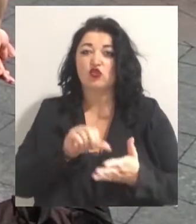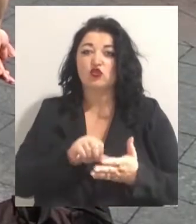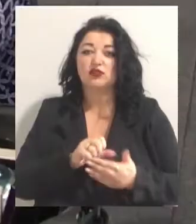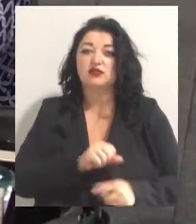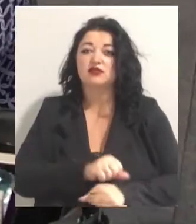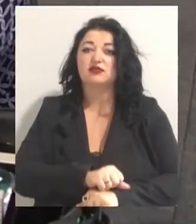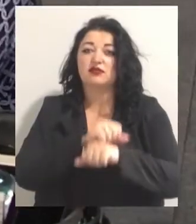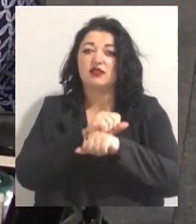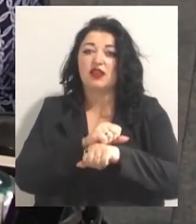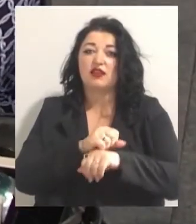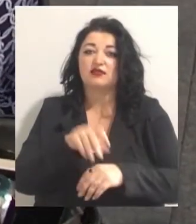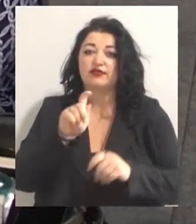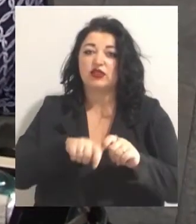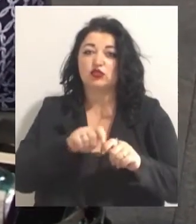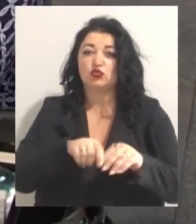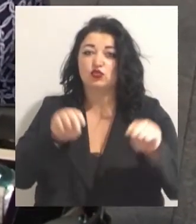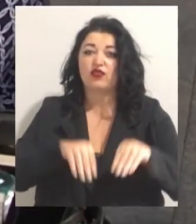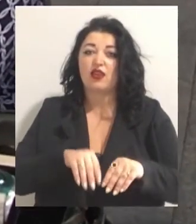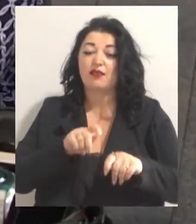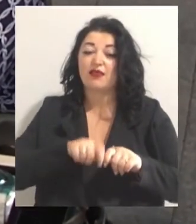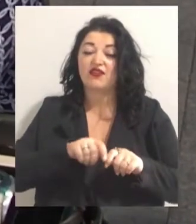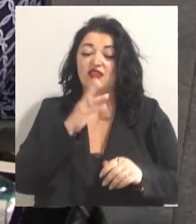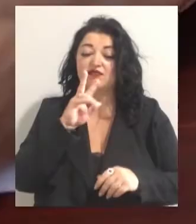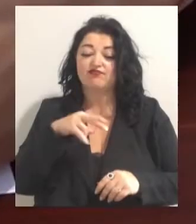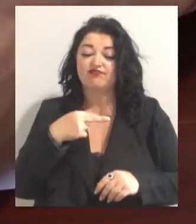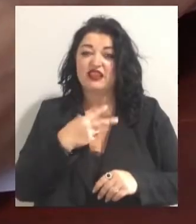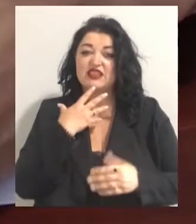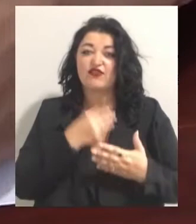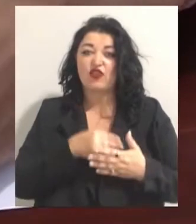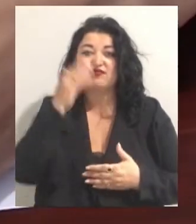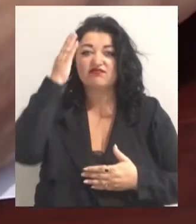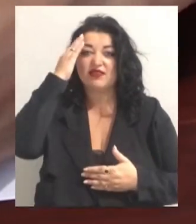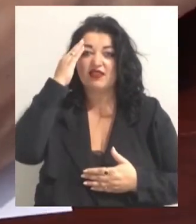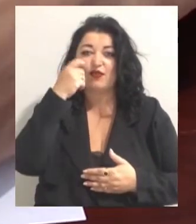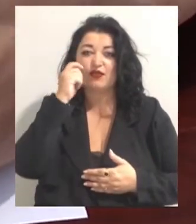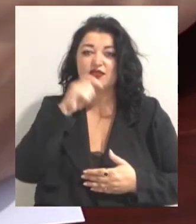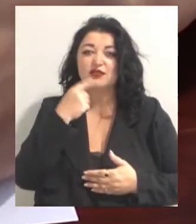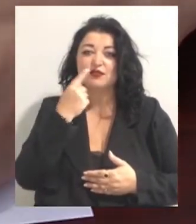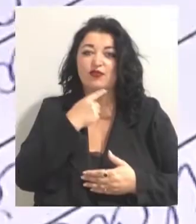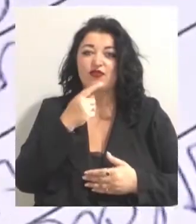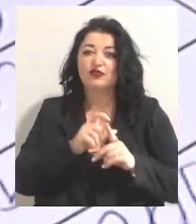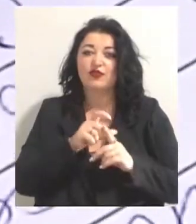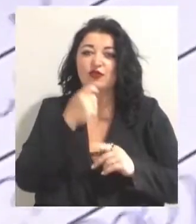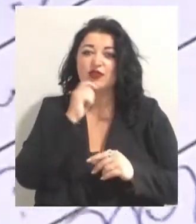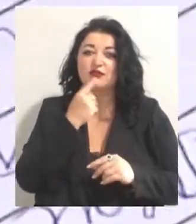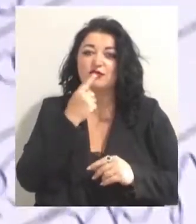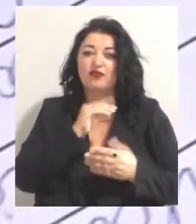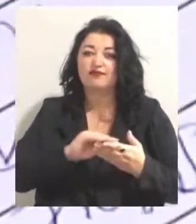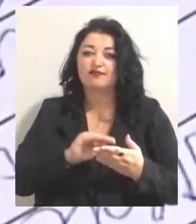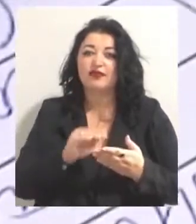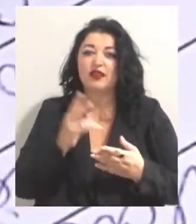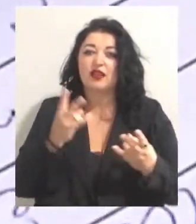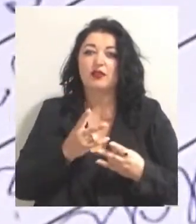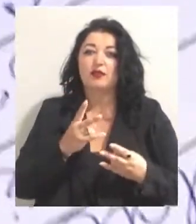участь у тестуванні, перевірити своє знання української мови. Бажаючим видавали аркуші зі словами українською мовою. Треба було написати